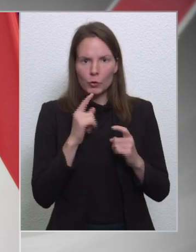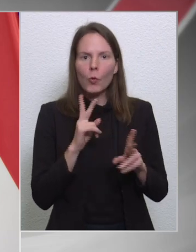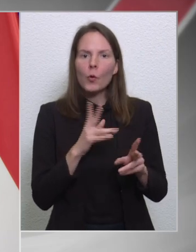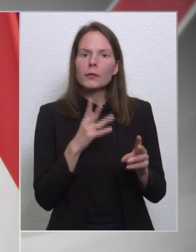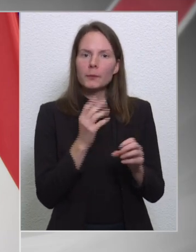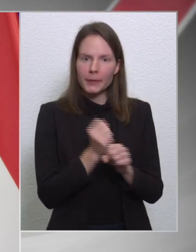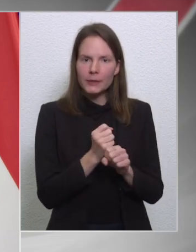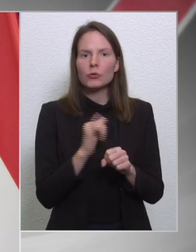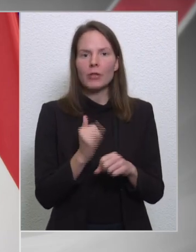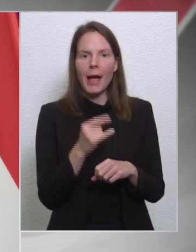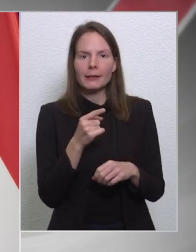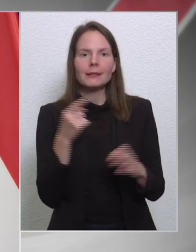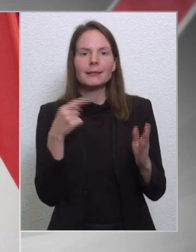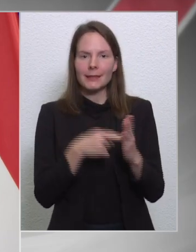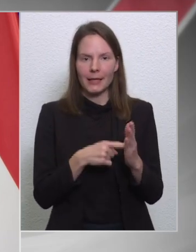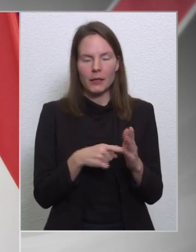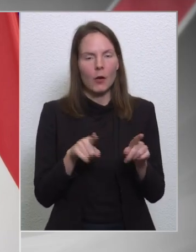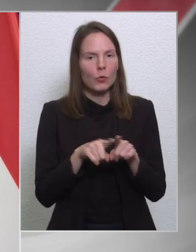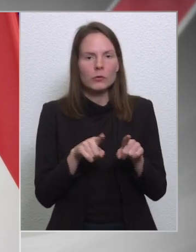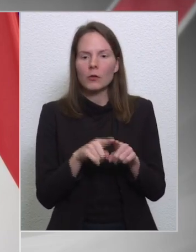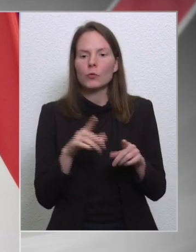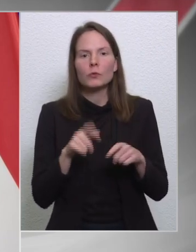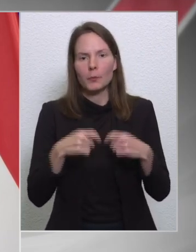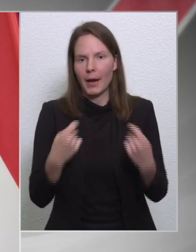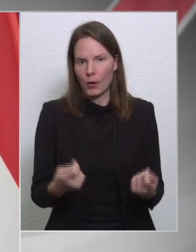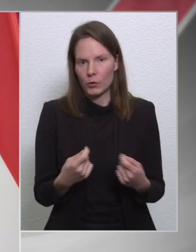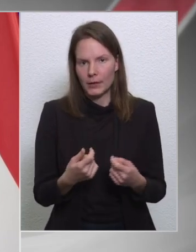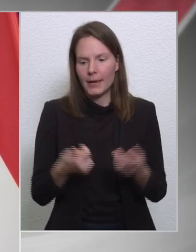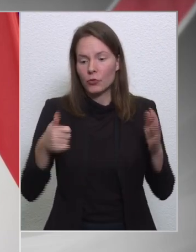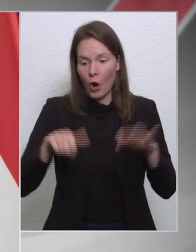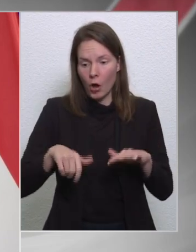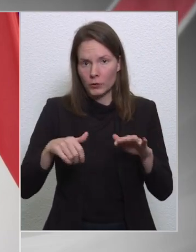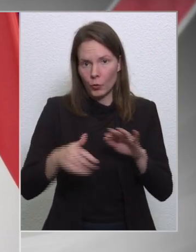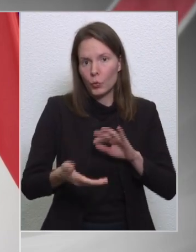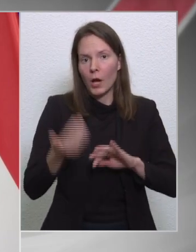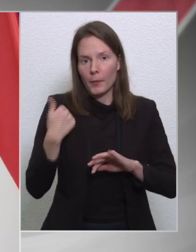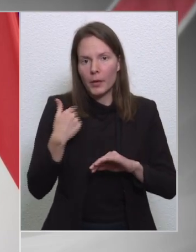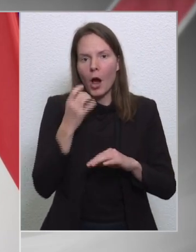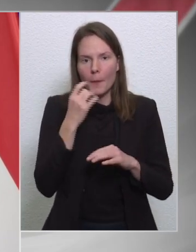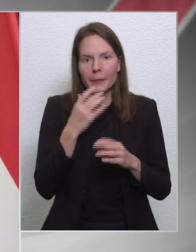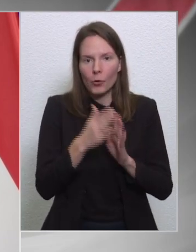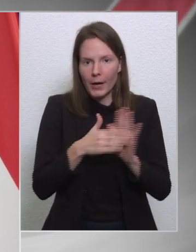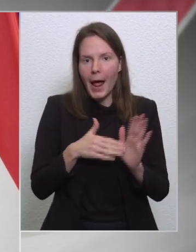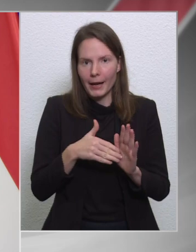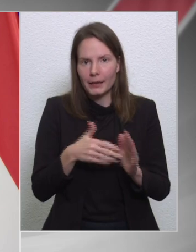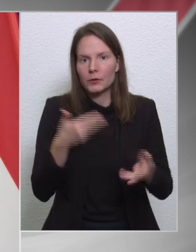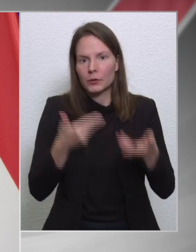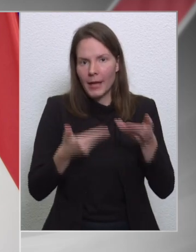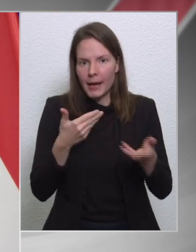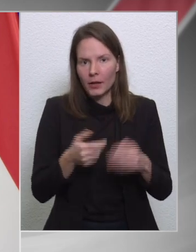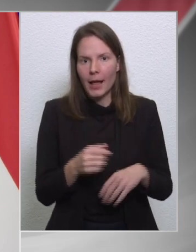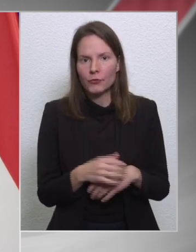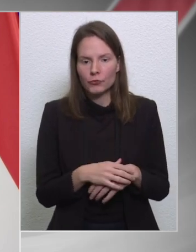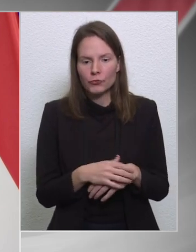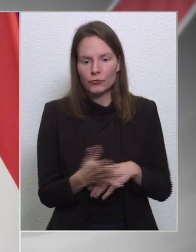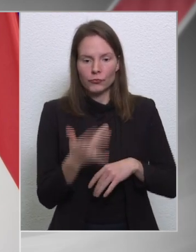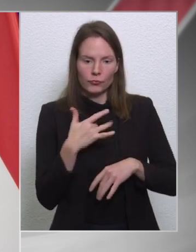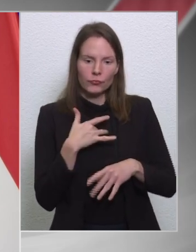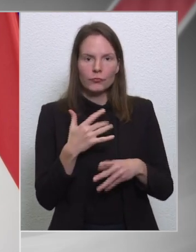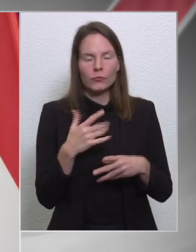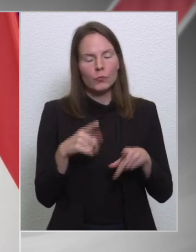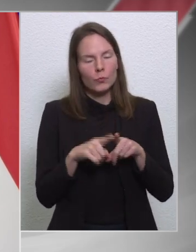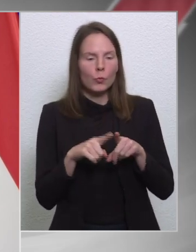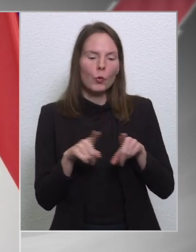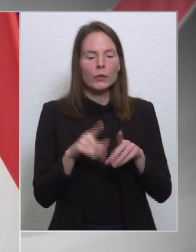a megoldásra törekszik. Hat hónapja, amikor megkezdtük a tárgyalásokat, akkor engem általában azért tartottak naív